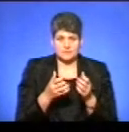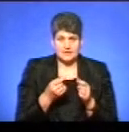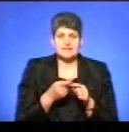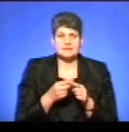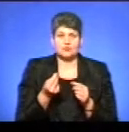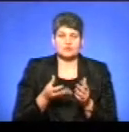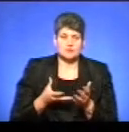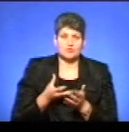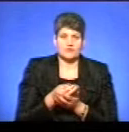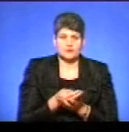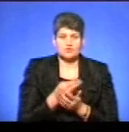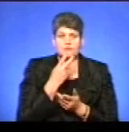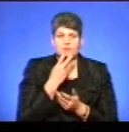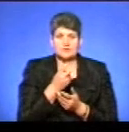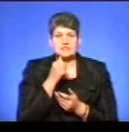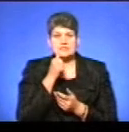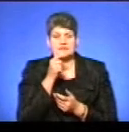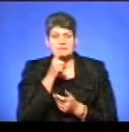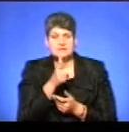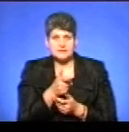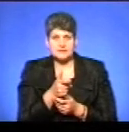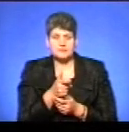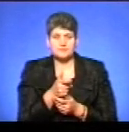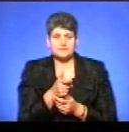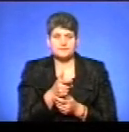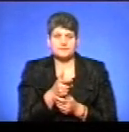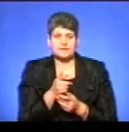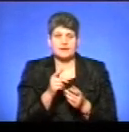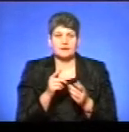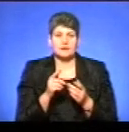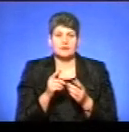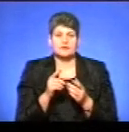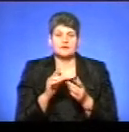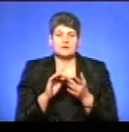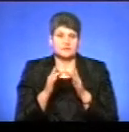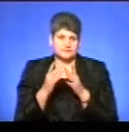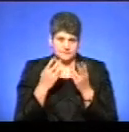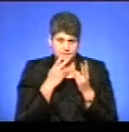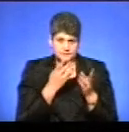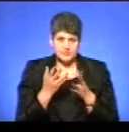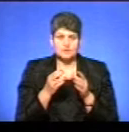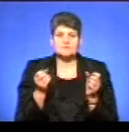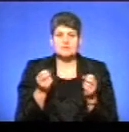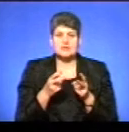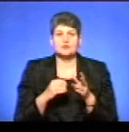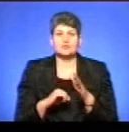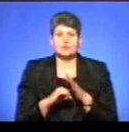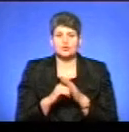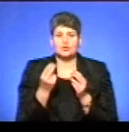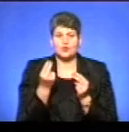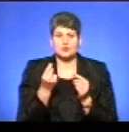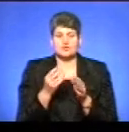профінансовані. Тобто якщо ви подивитесь завтра, післязавтра на інформацію публічну, то ви побачите, що спеціального фонду 100%